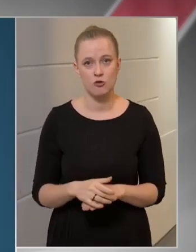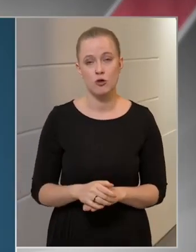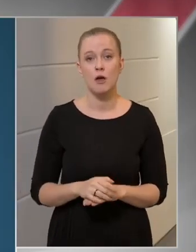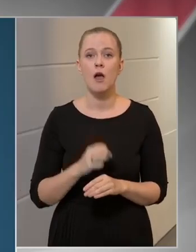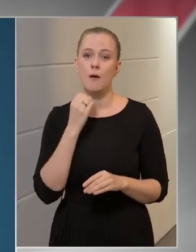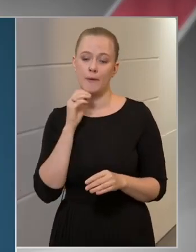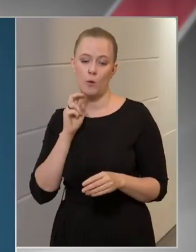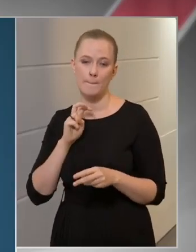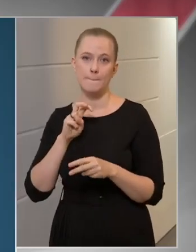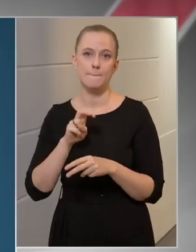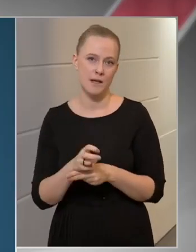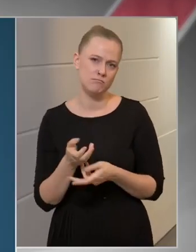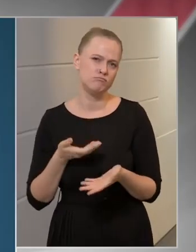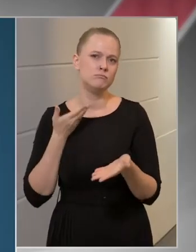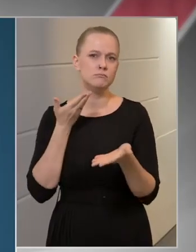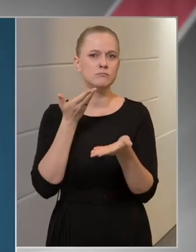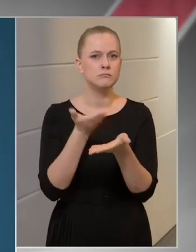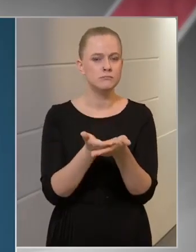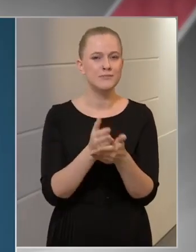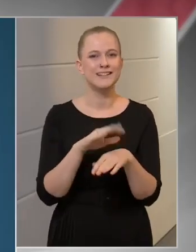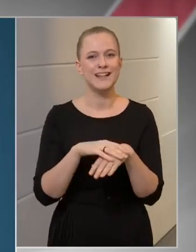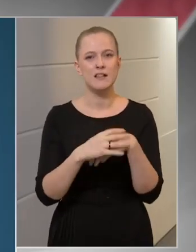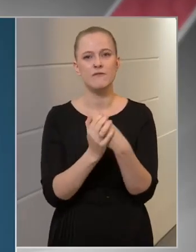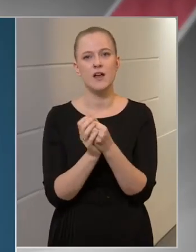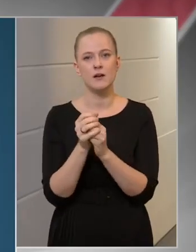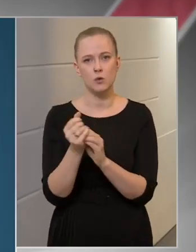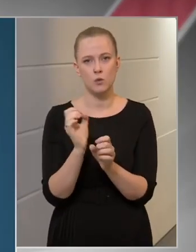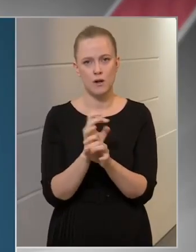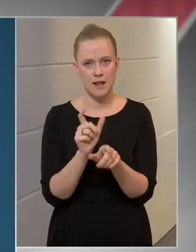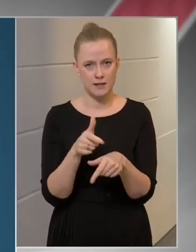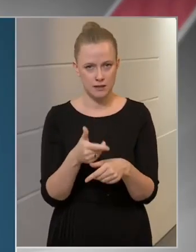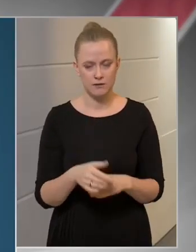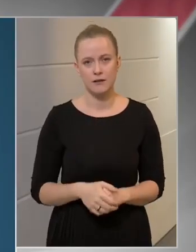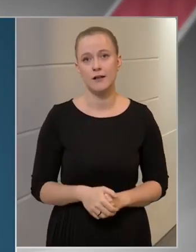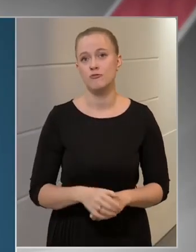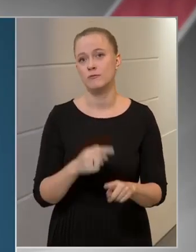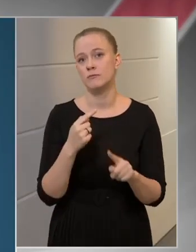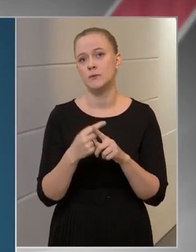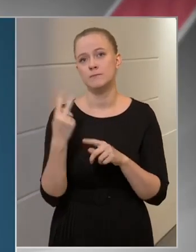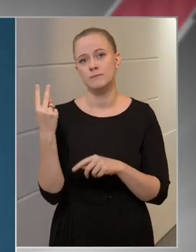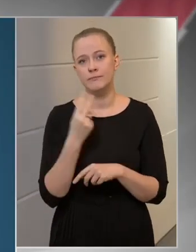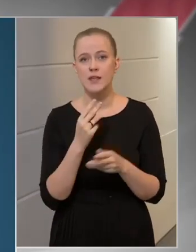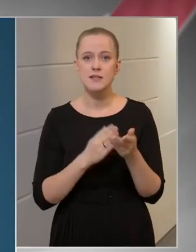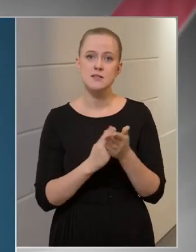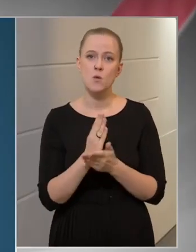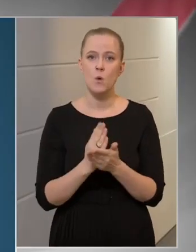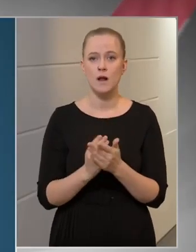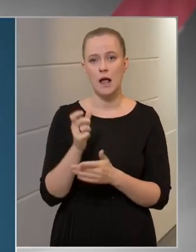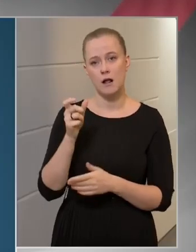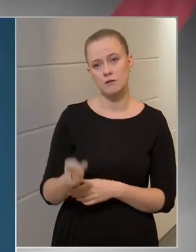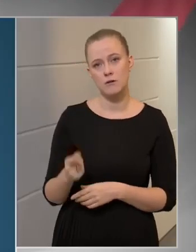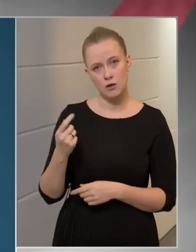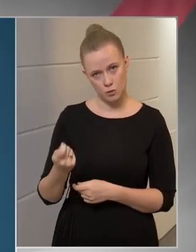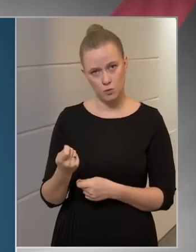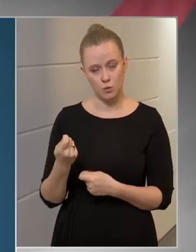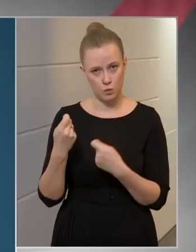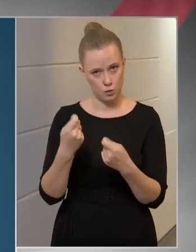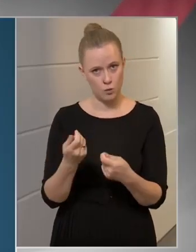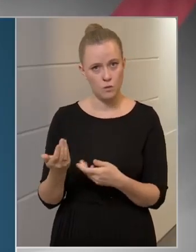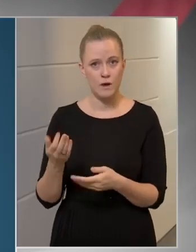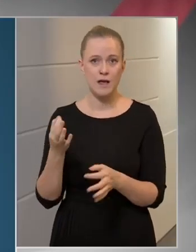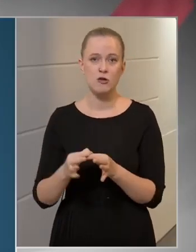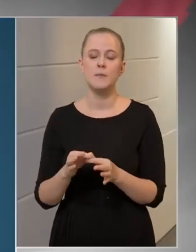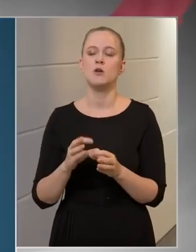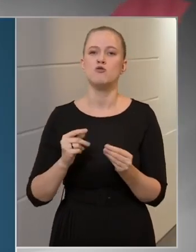javasoljuk a készfertőtlenítést, és természetesen a szolgáltató esetében pedig a gyakori